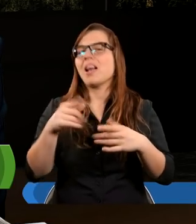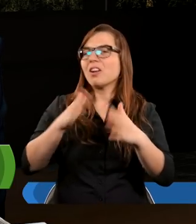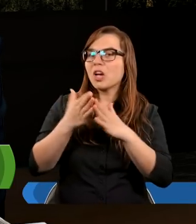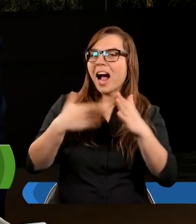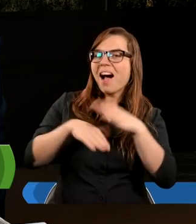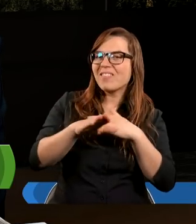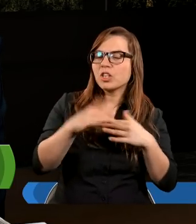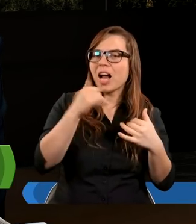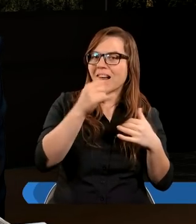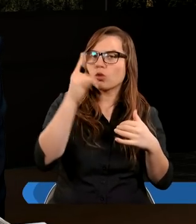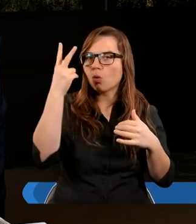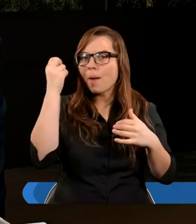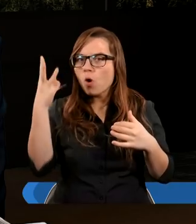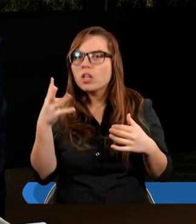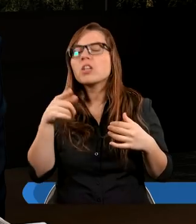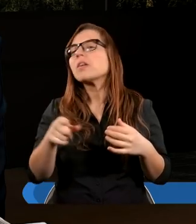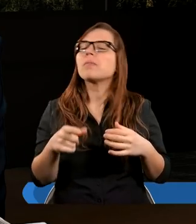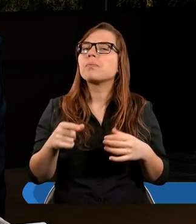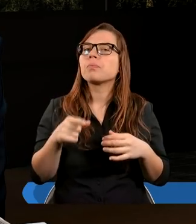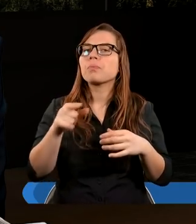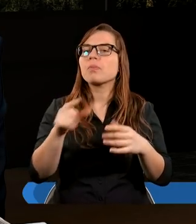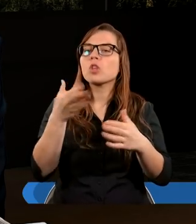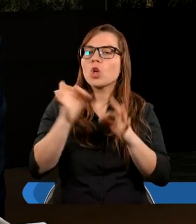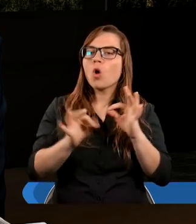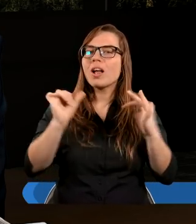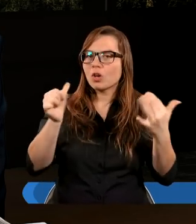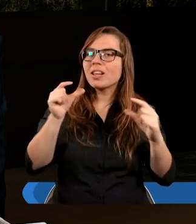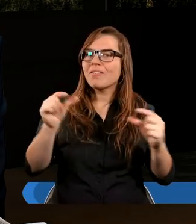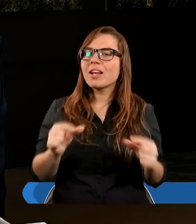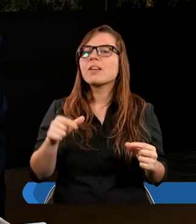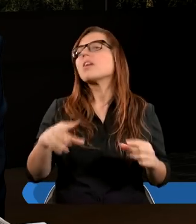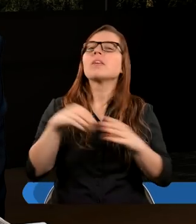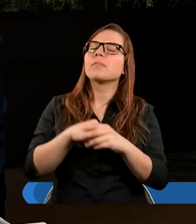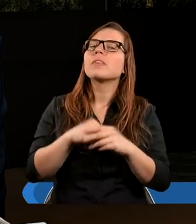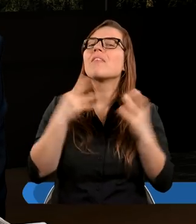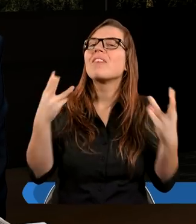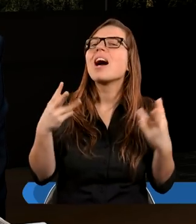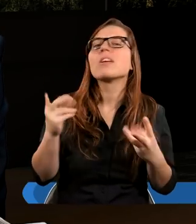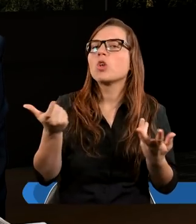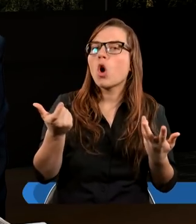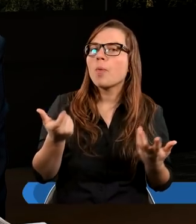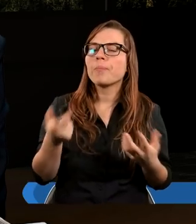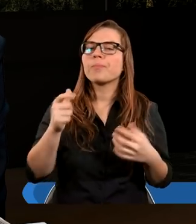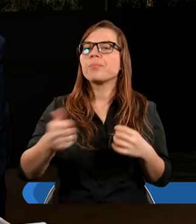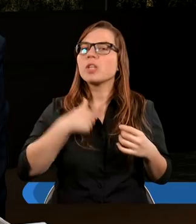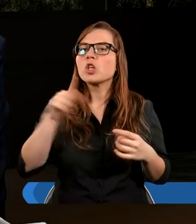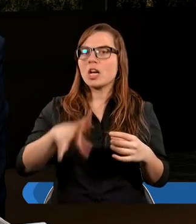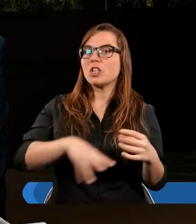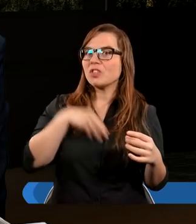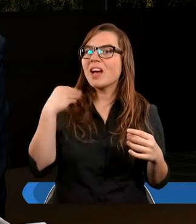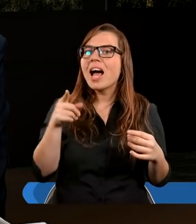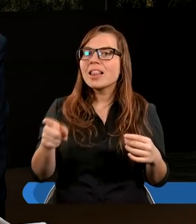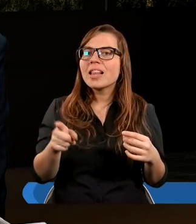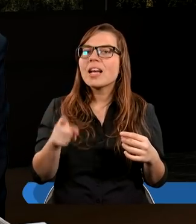Wyjścia, dziewiętnastym rozdziale, tam piąty i szósty werset dokładnie. I co jest istotne, tam Pan Bóg pokazuje, że to jest lud święty,